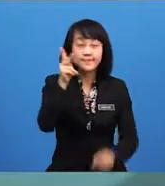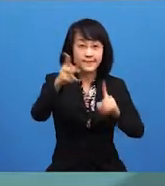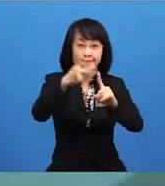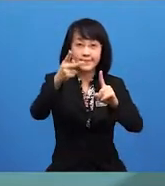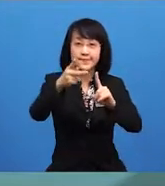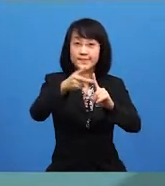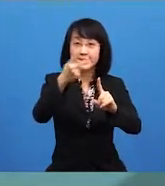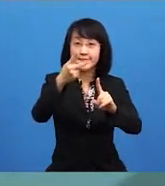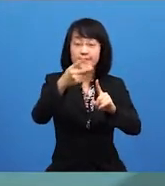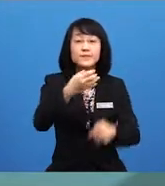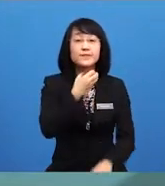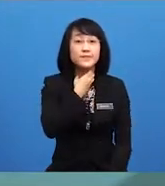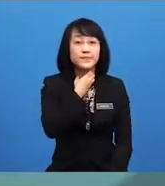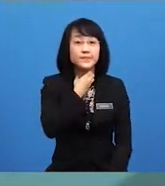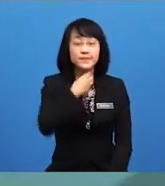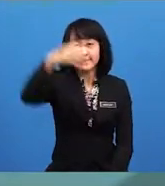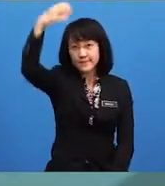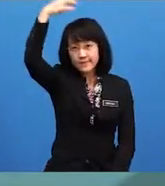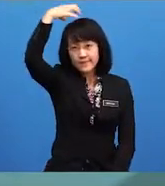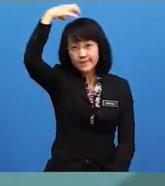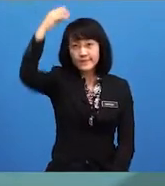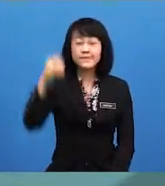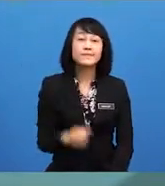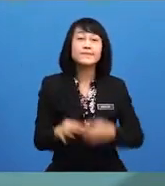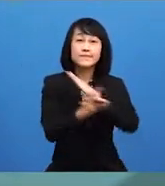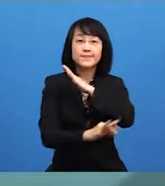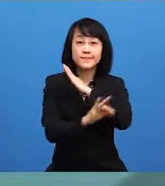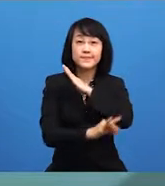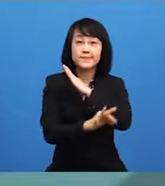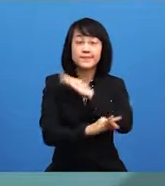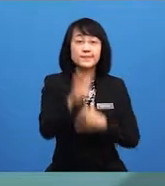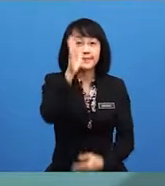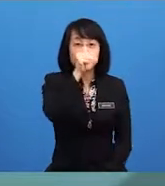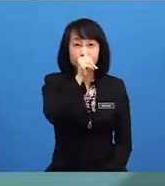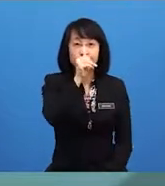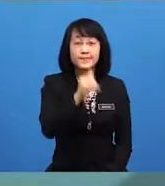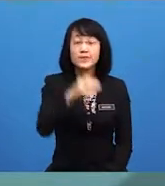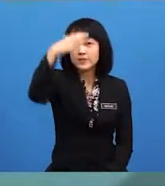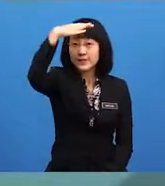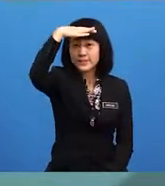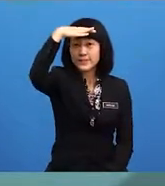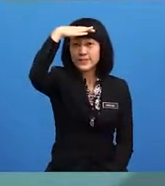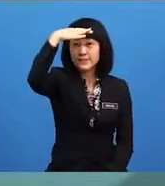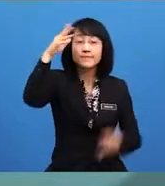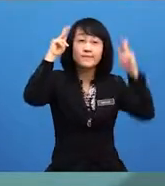Pinang, Perak, Selangor, Negeri Sembilan, Melaka, Johor, Pahang,